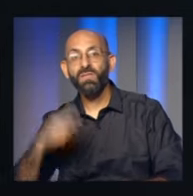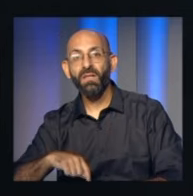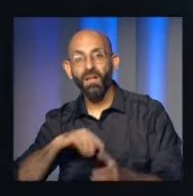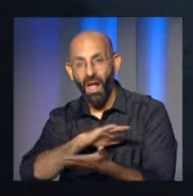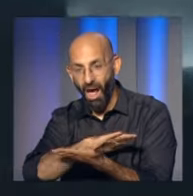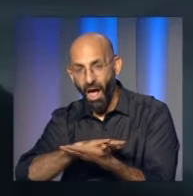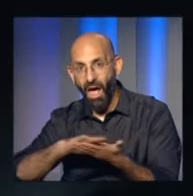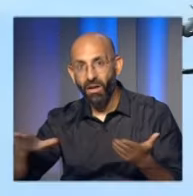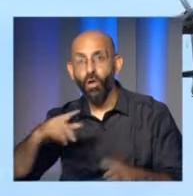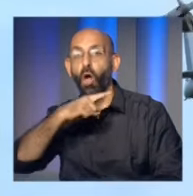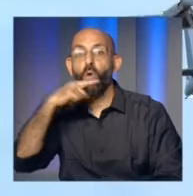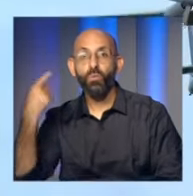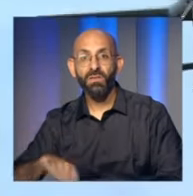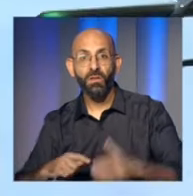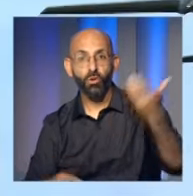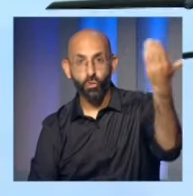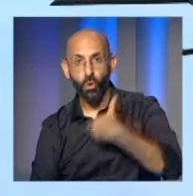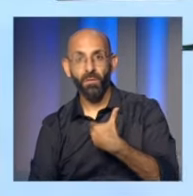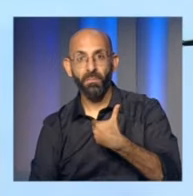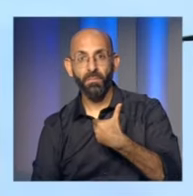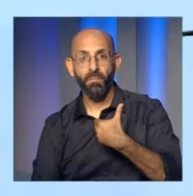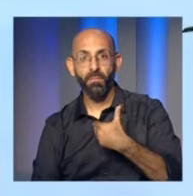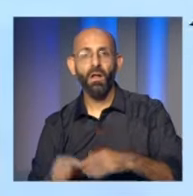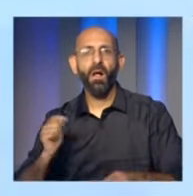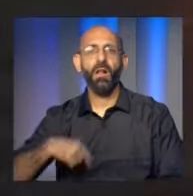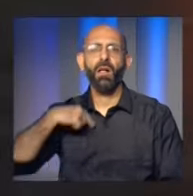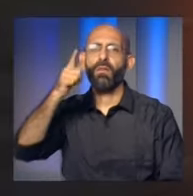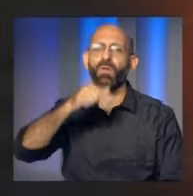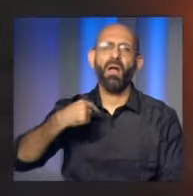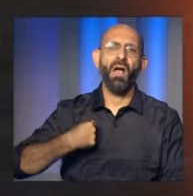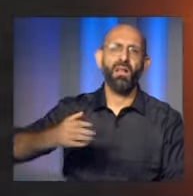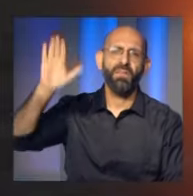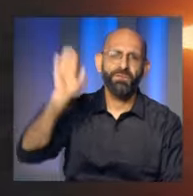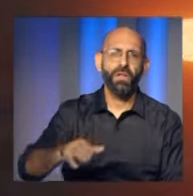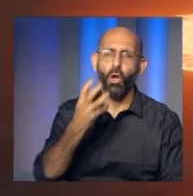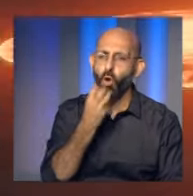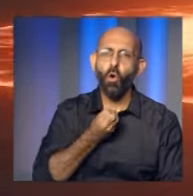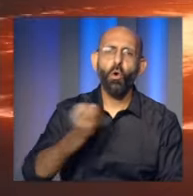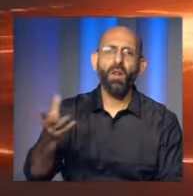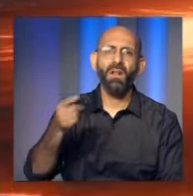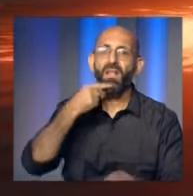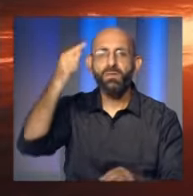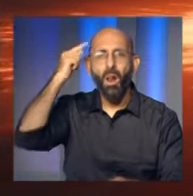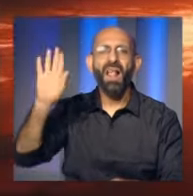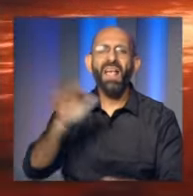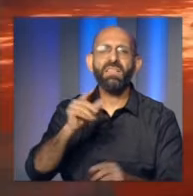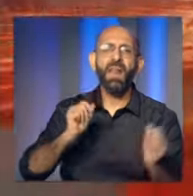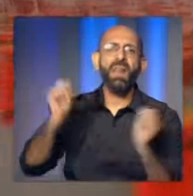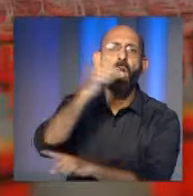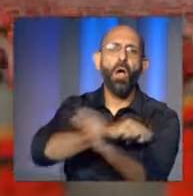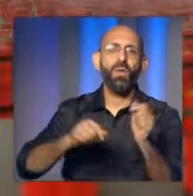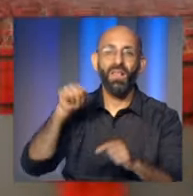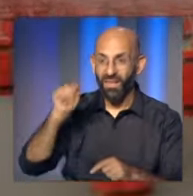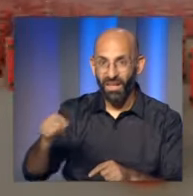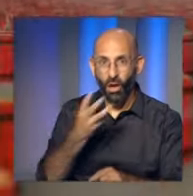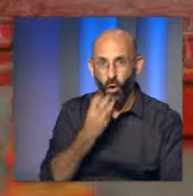القوات الأوكرانية لأسلحتها في ضرب مناطق داخل الأراضي الروسية وعليه برزت إلى الواجهة